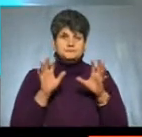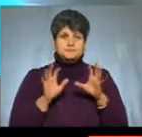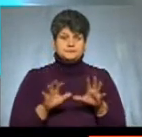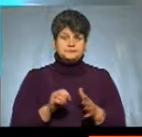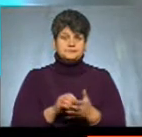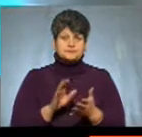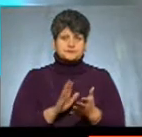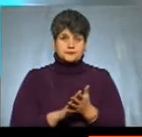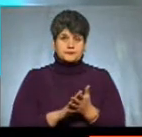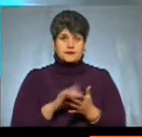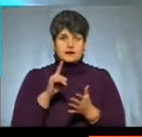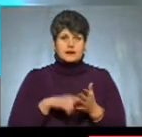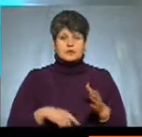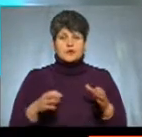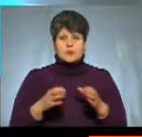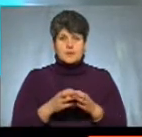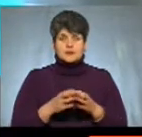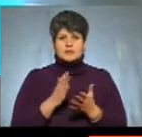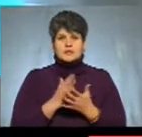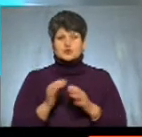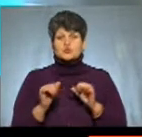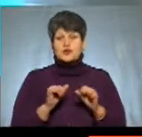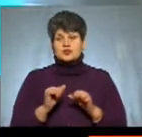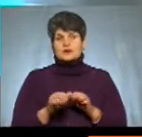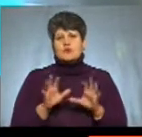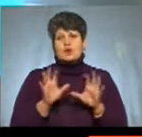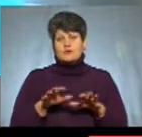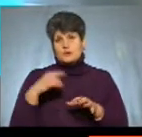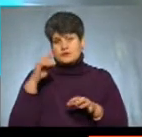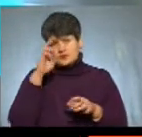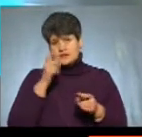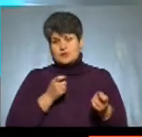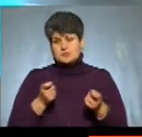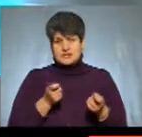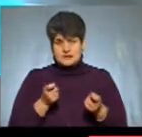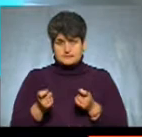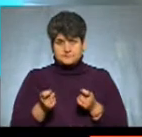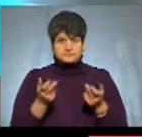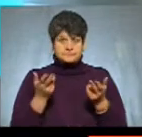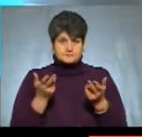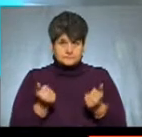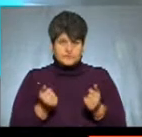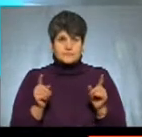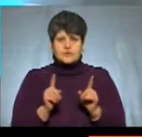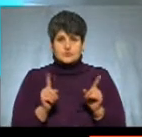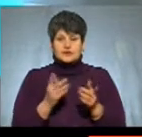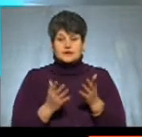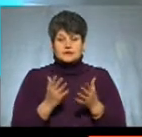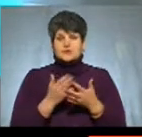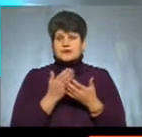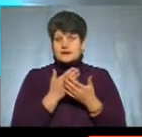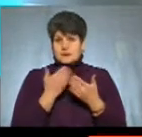реєстрація релігійної громади відбувається розпорядженням голови обласної державної адміністрації. Звичайно, що якщо немає